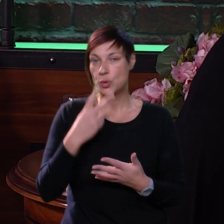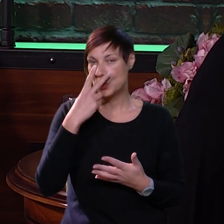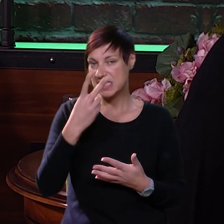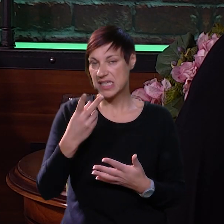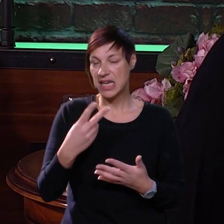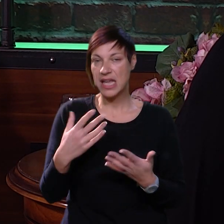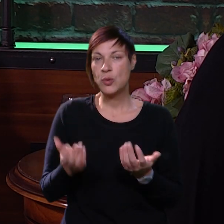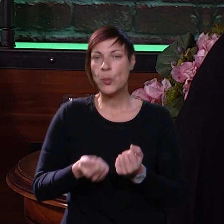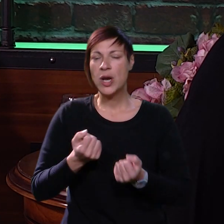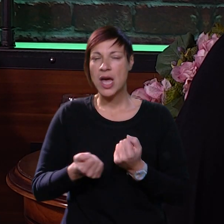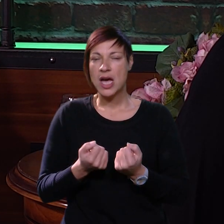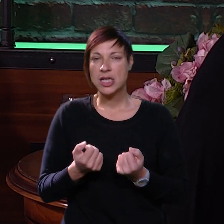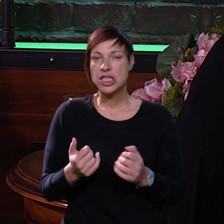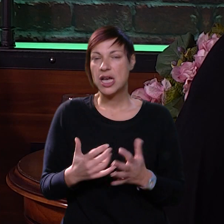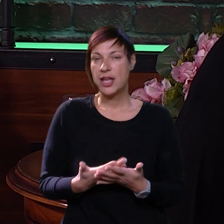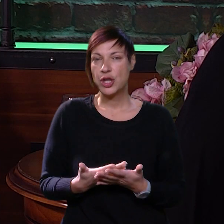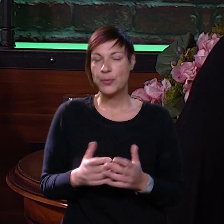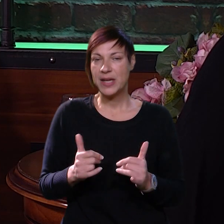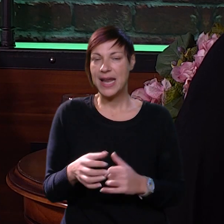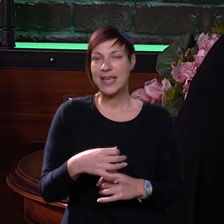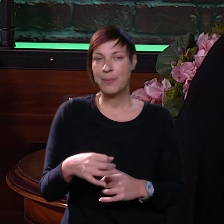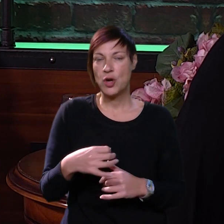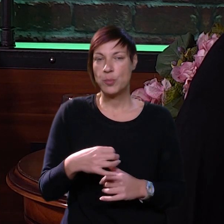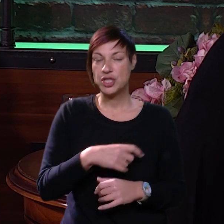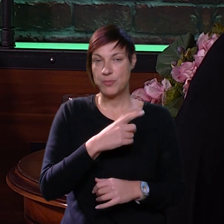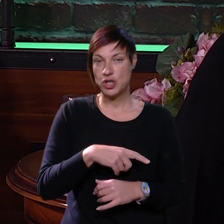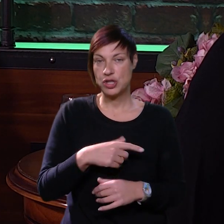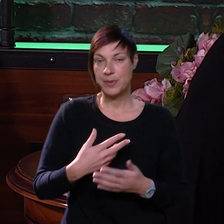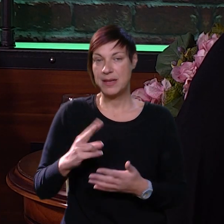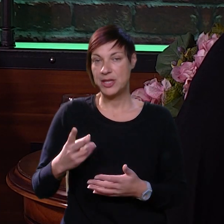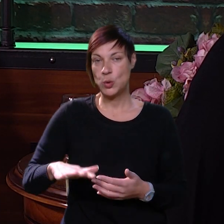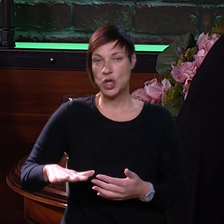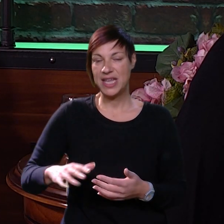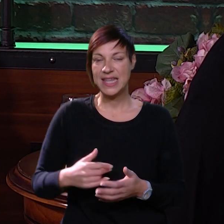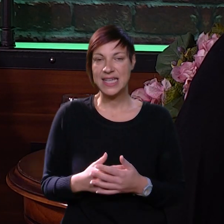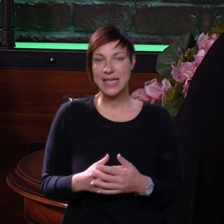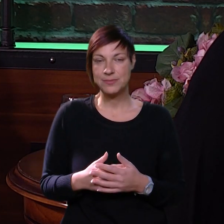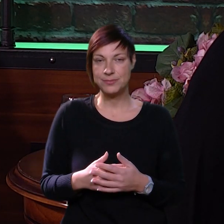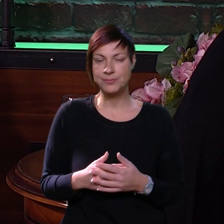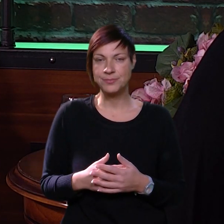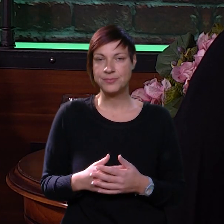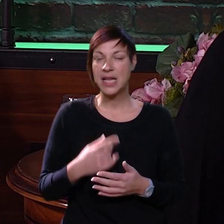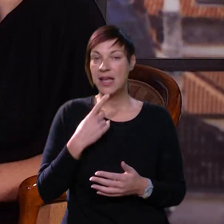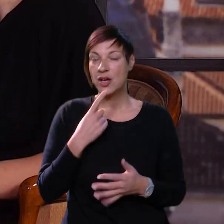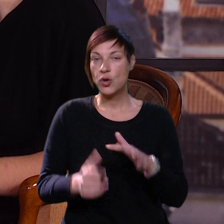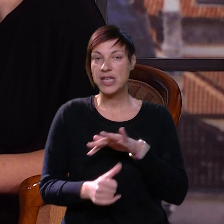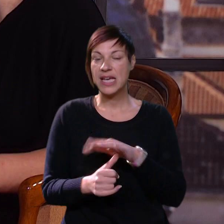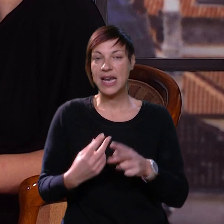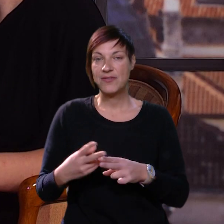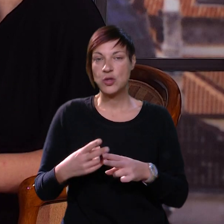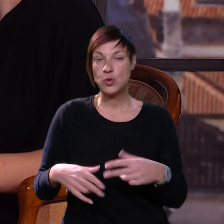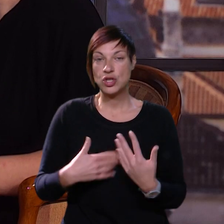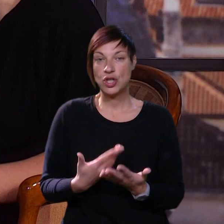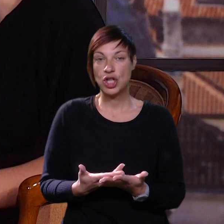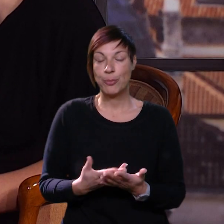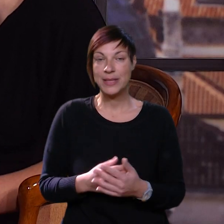to u izgledu, bilo to u ponašanju ili nekim općim osobinama nekog drugog djeteta. Koji je glavni